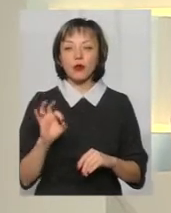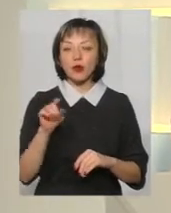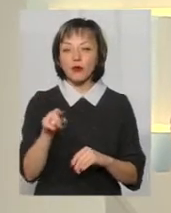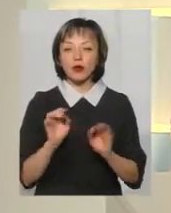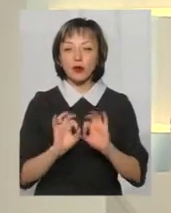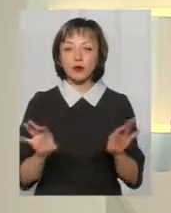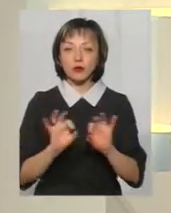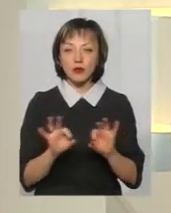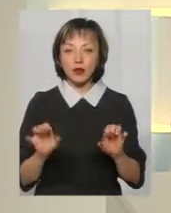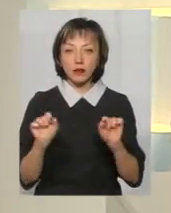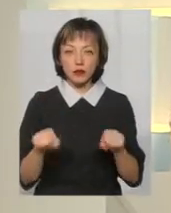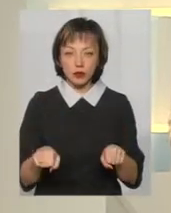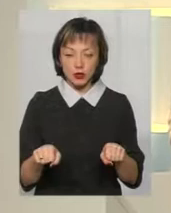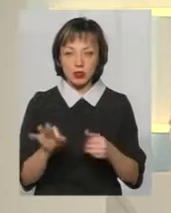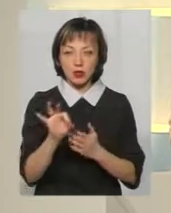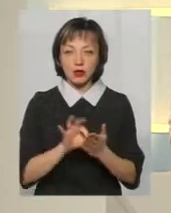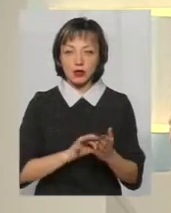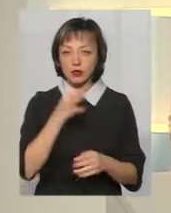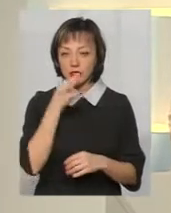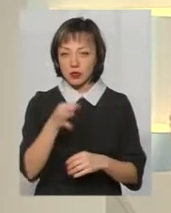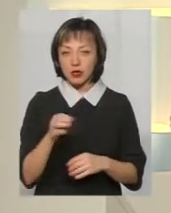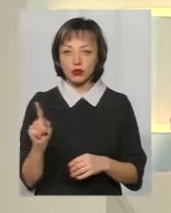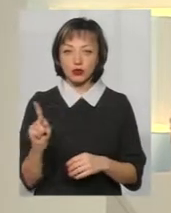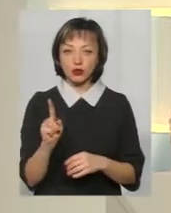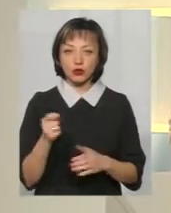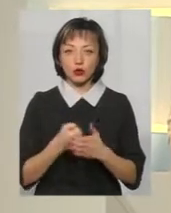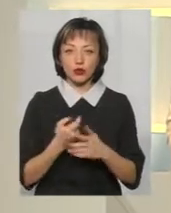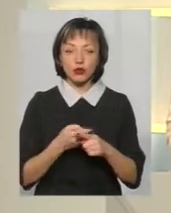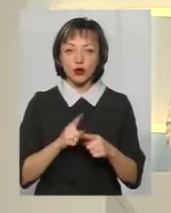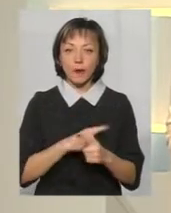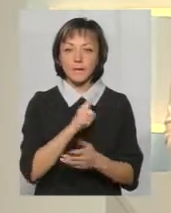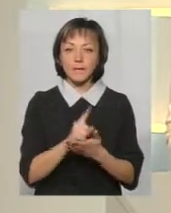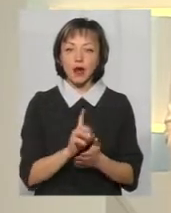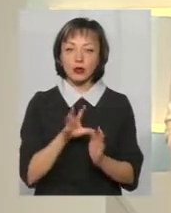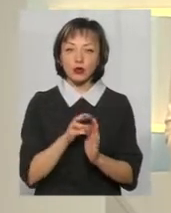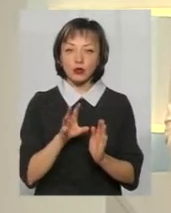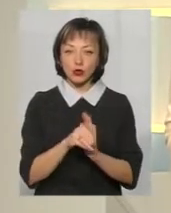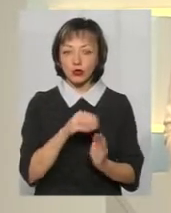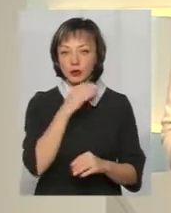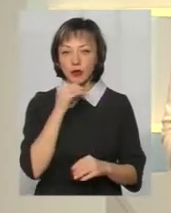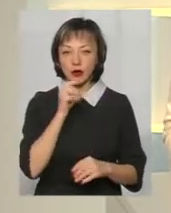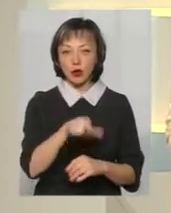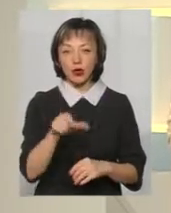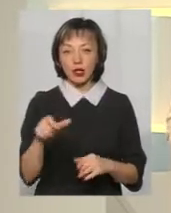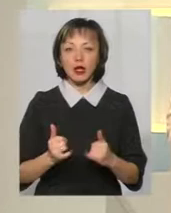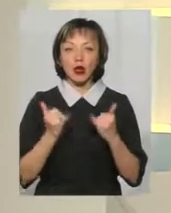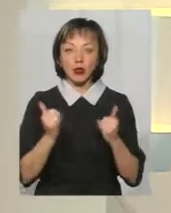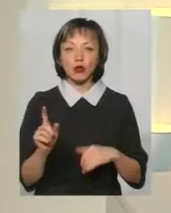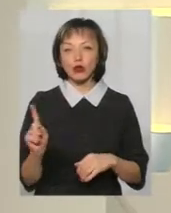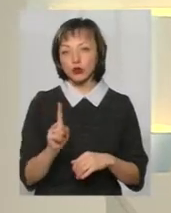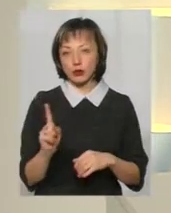розповіли, можна зразу сказати, що до нього має долучитись дуже багато людей. Для того, щоб